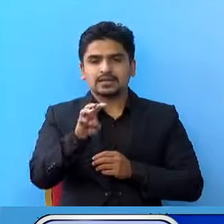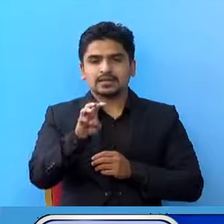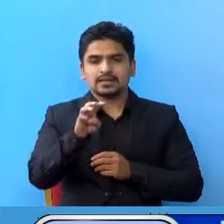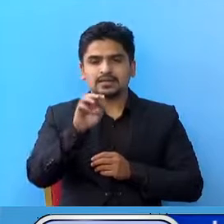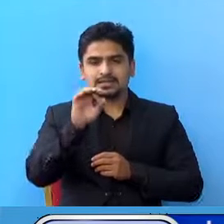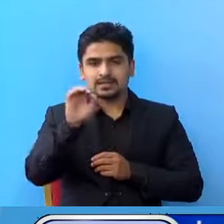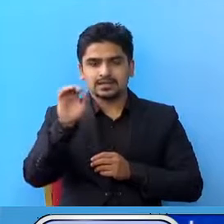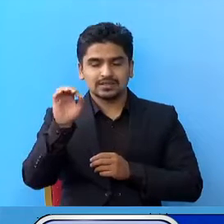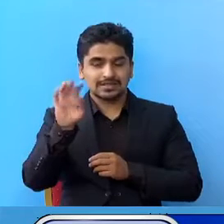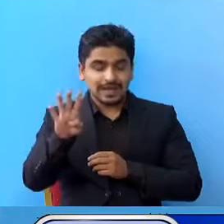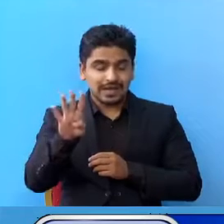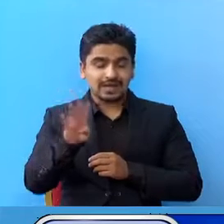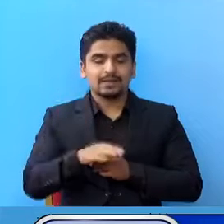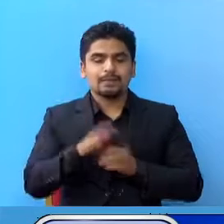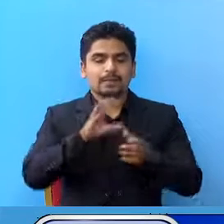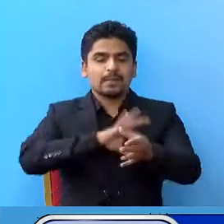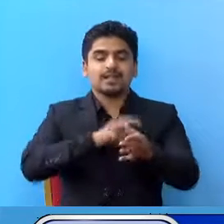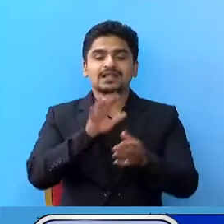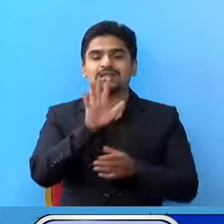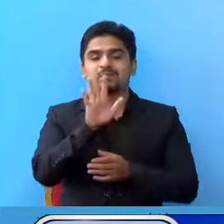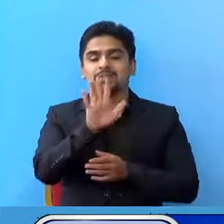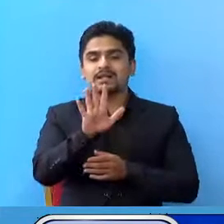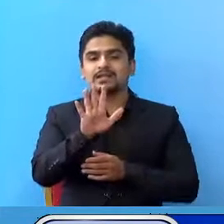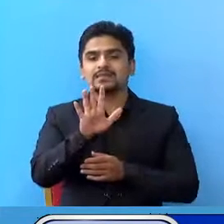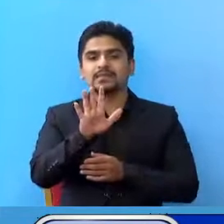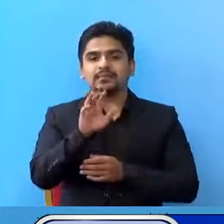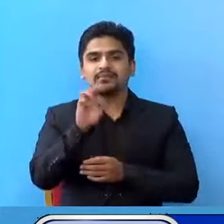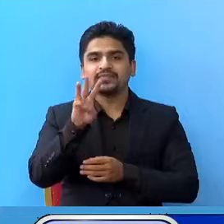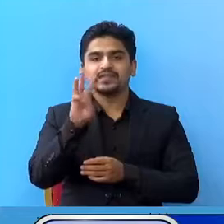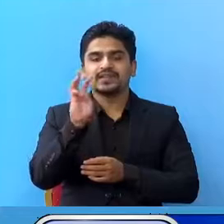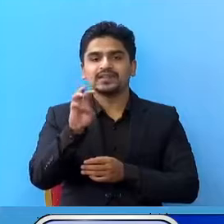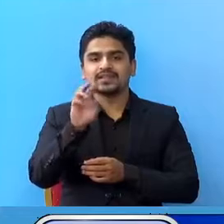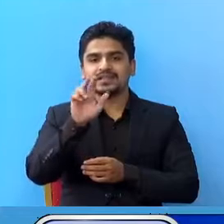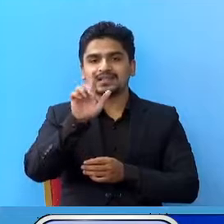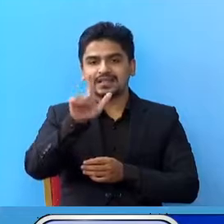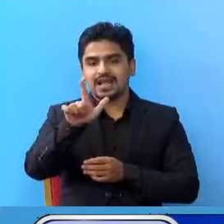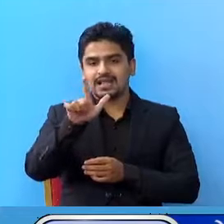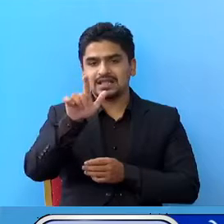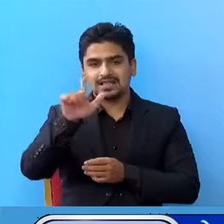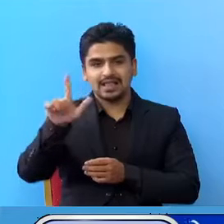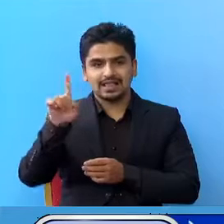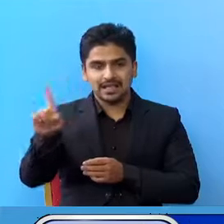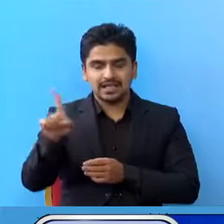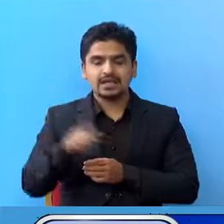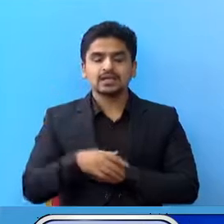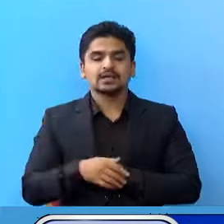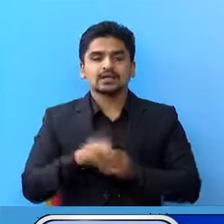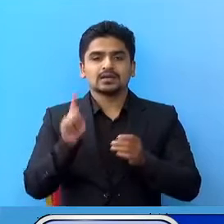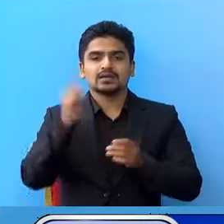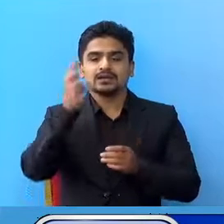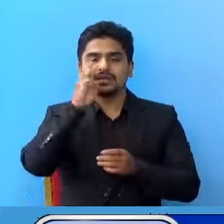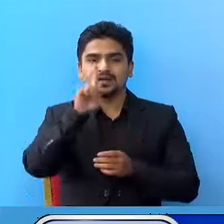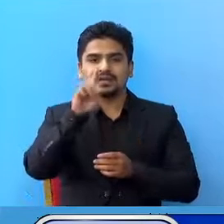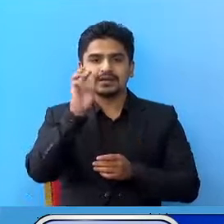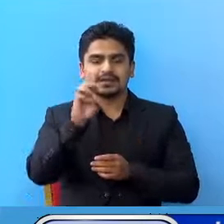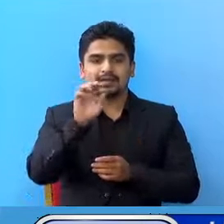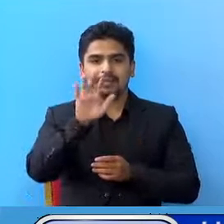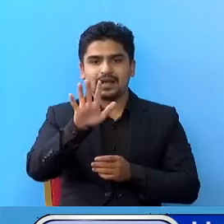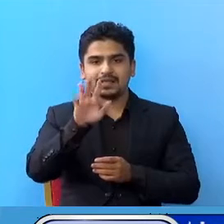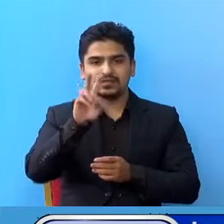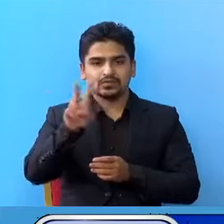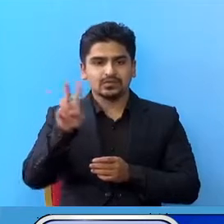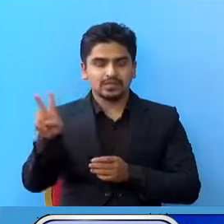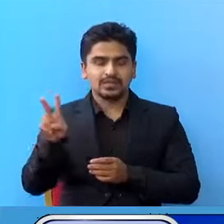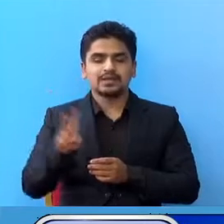प्रदेश पांच मां 306 से 71 करणाली मां 1522